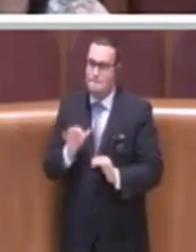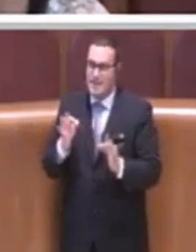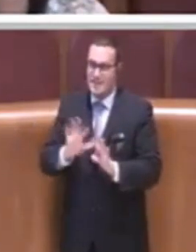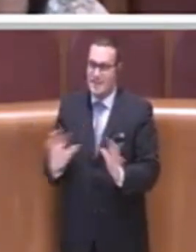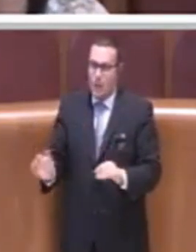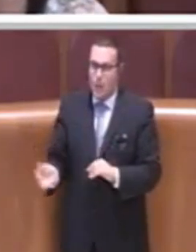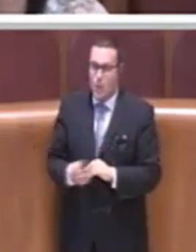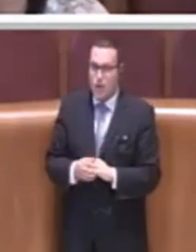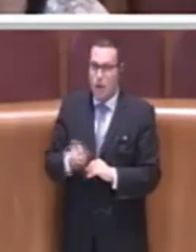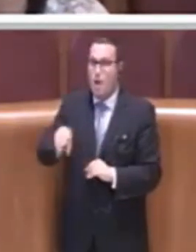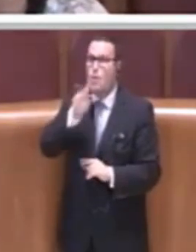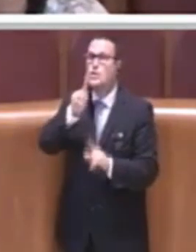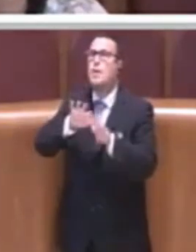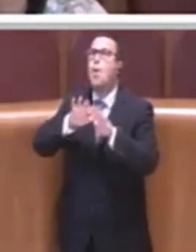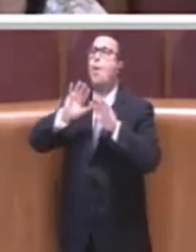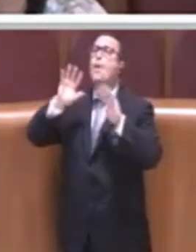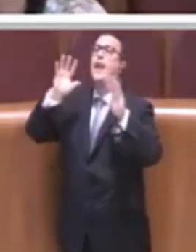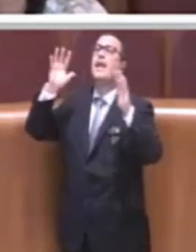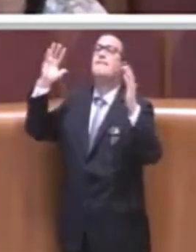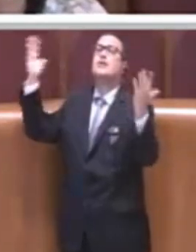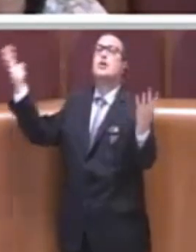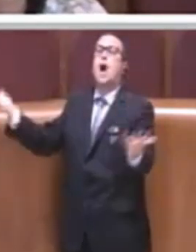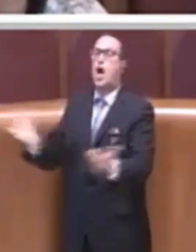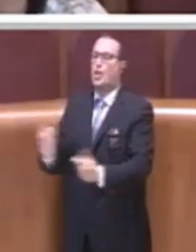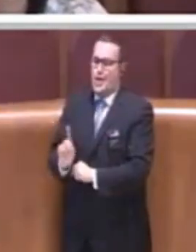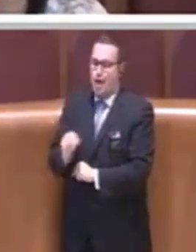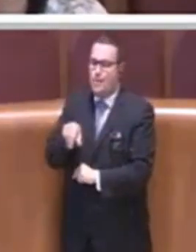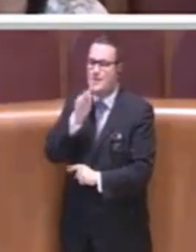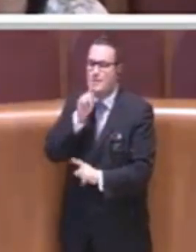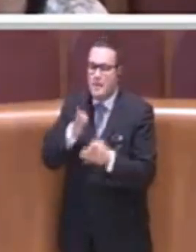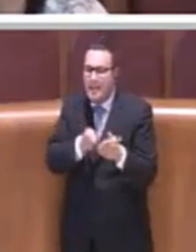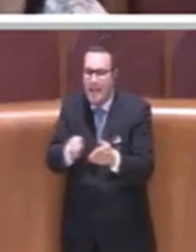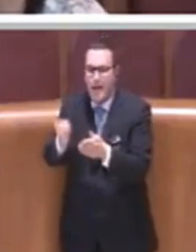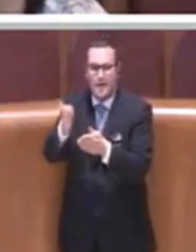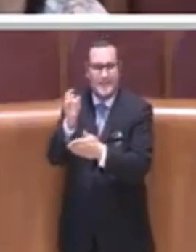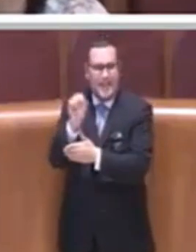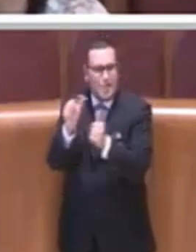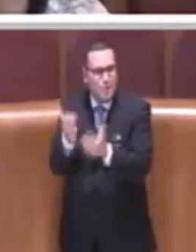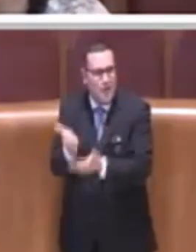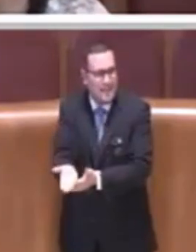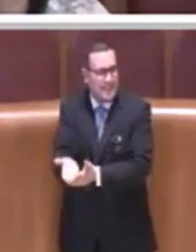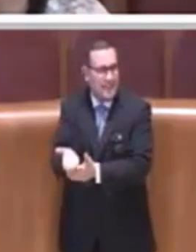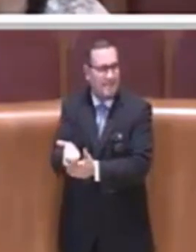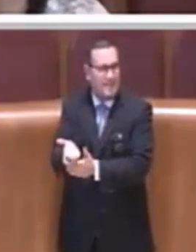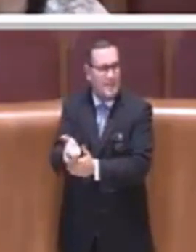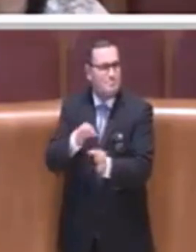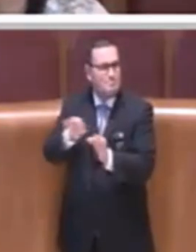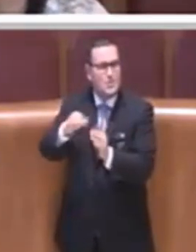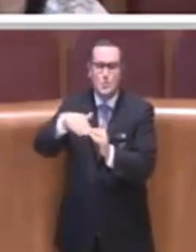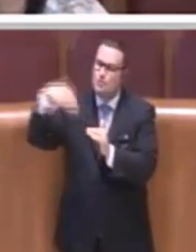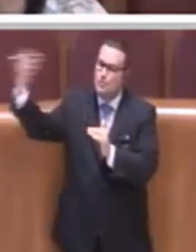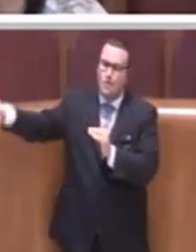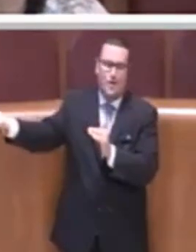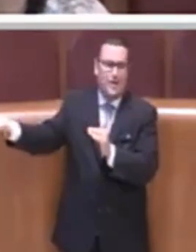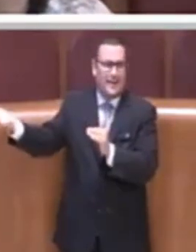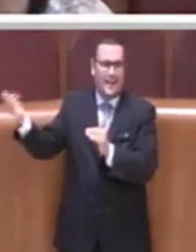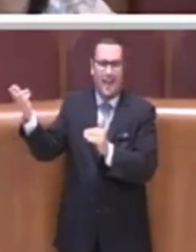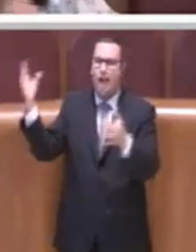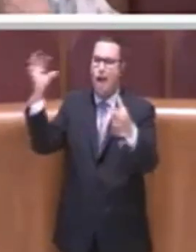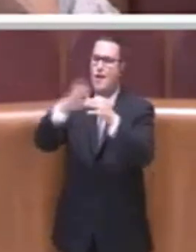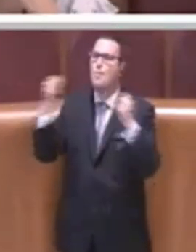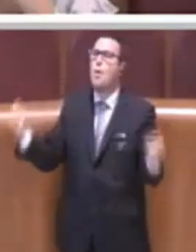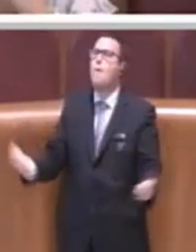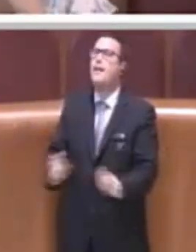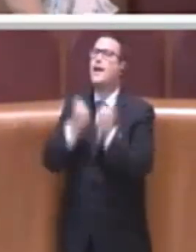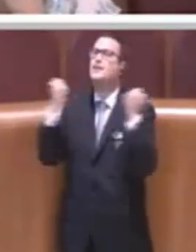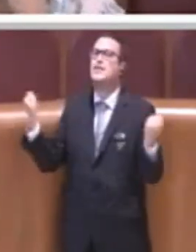dell'universo mondo, ma si parla di percorsi educativi che vanno al di fuori di qualunque spot di tipo elettorale.